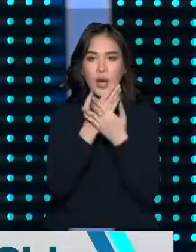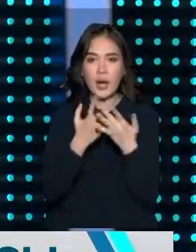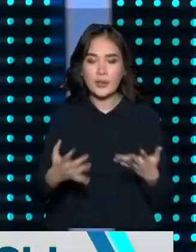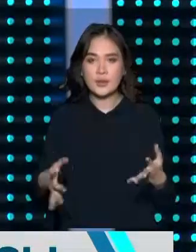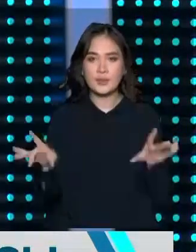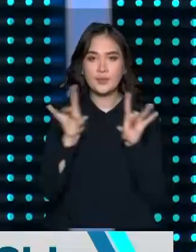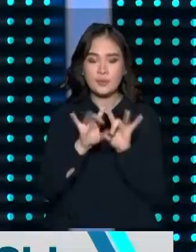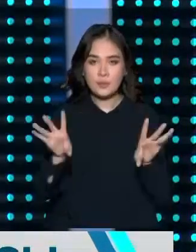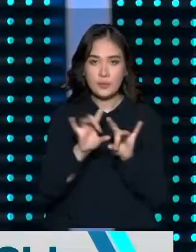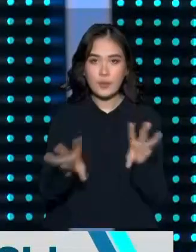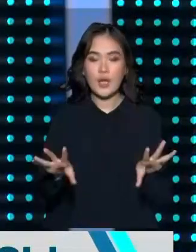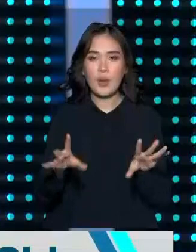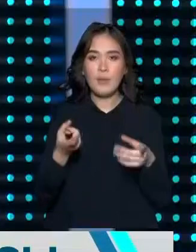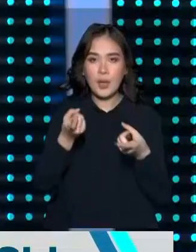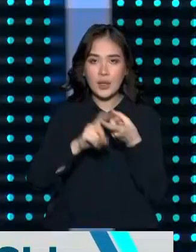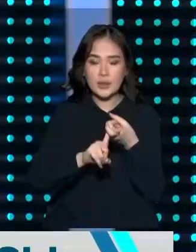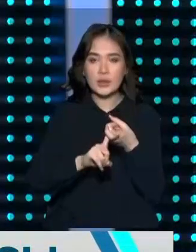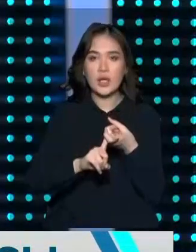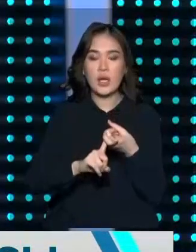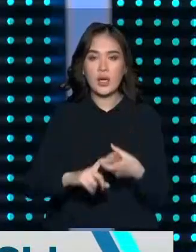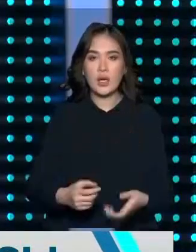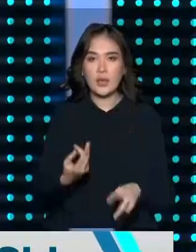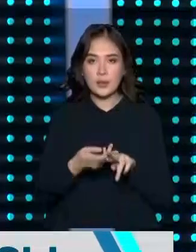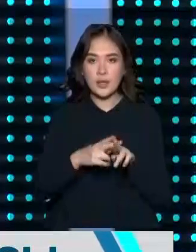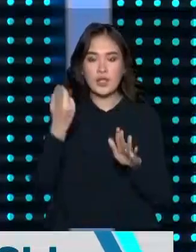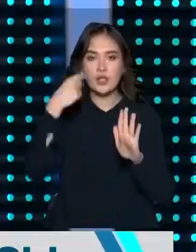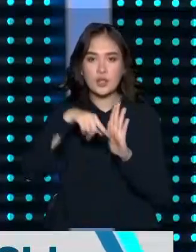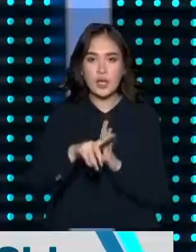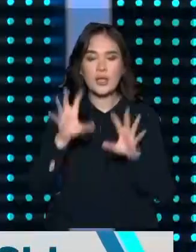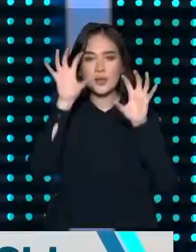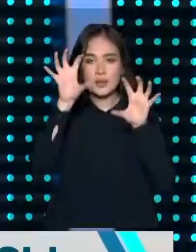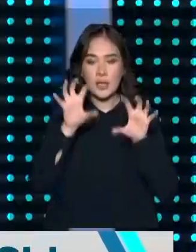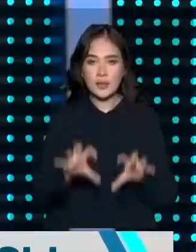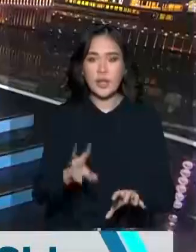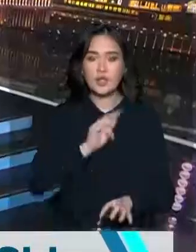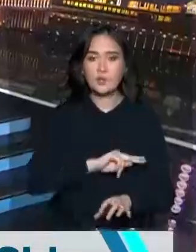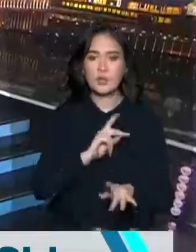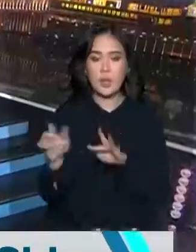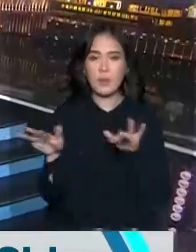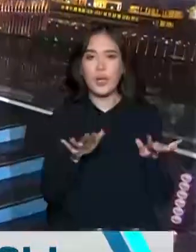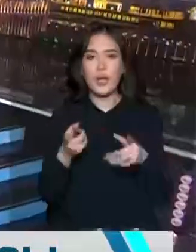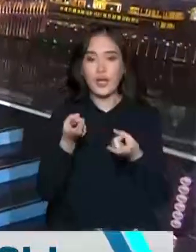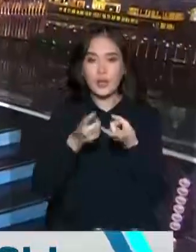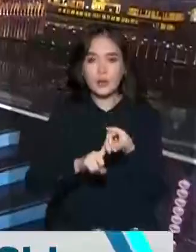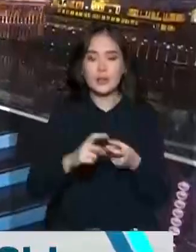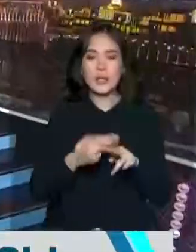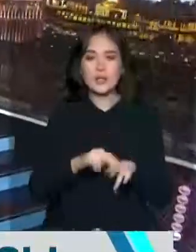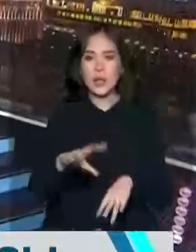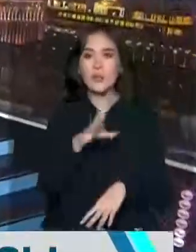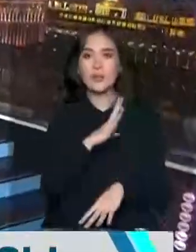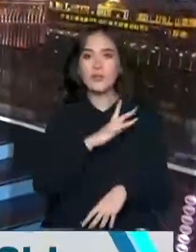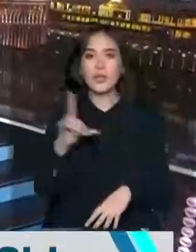дүниеге байланысты бақыттап жүрімін. Бұның үшінегің нау, заңнамалық жұмыстарға байланысты тіптайынды. Кейбір